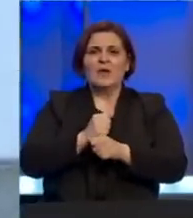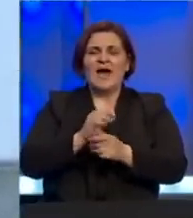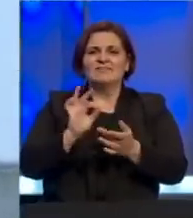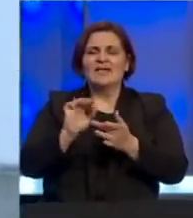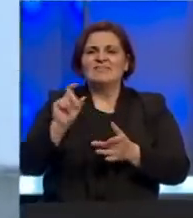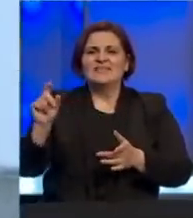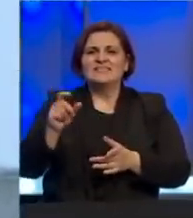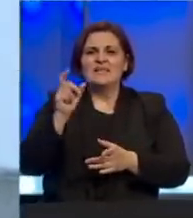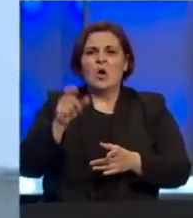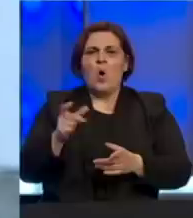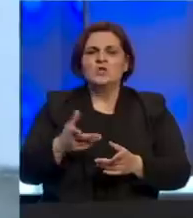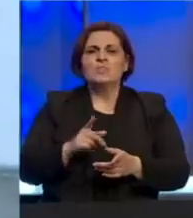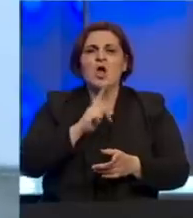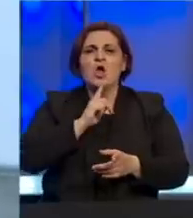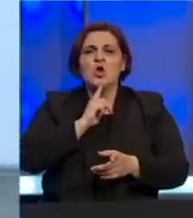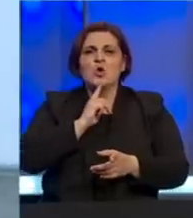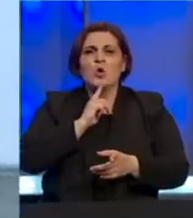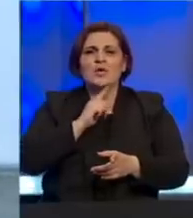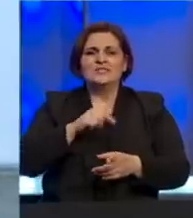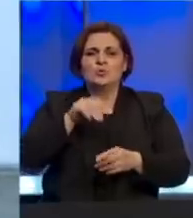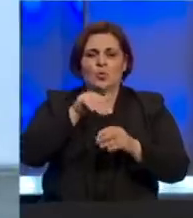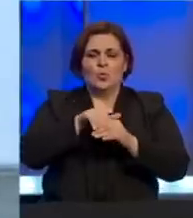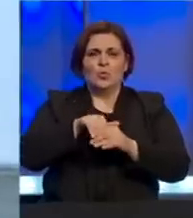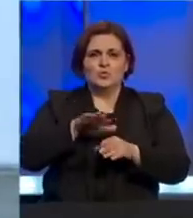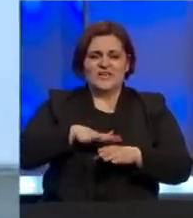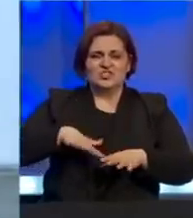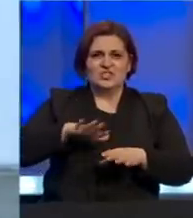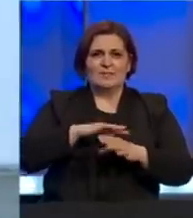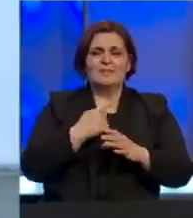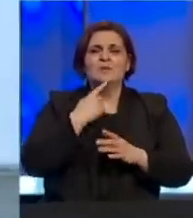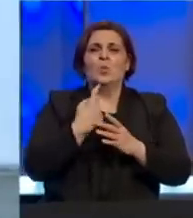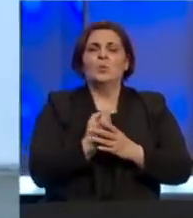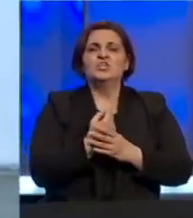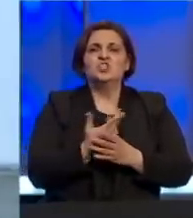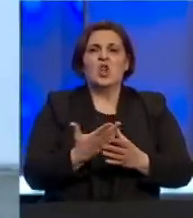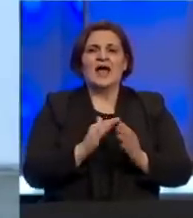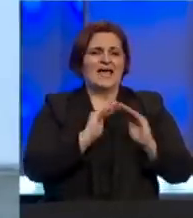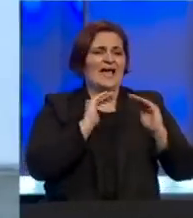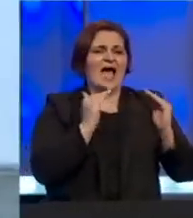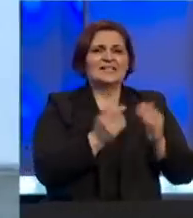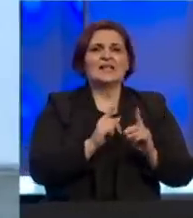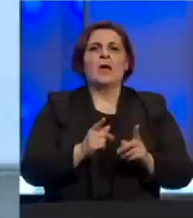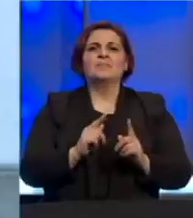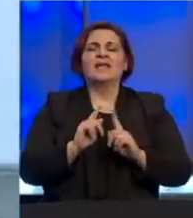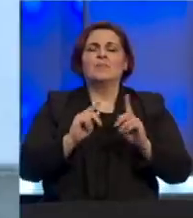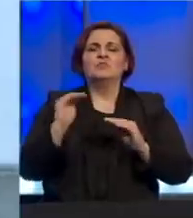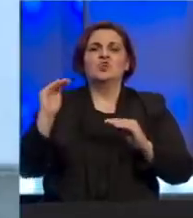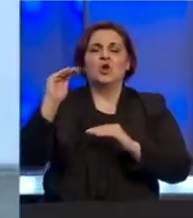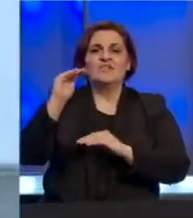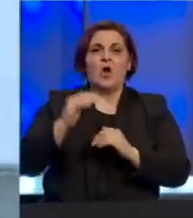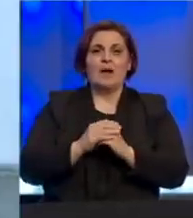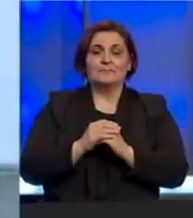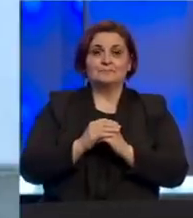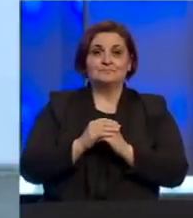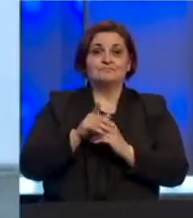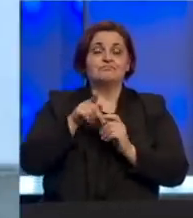osoba, prevenstvenom koji se nalazi u lokalnim karantinima, u izolacijama karantinskog tipa republičnog nivoa. Također